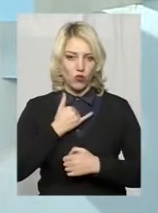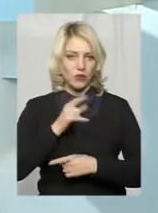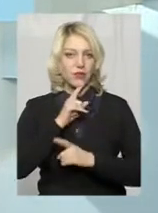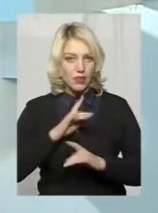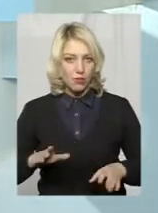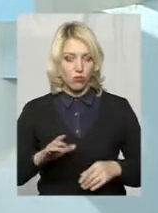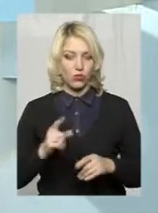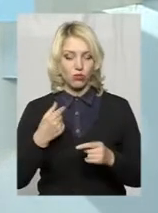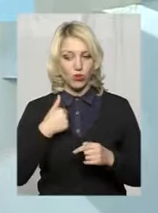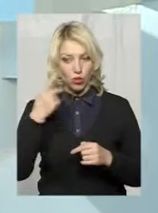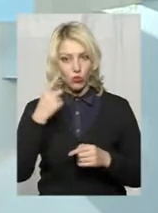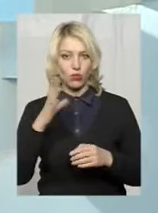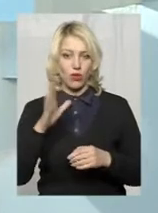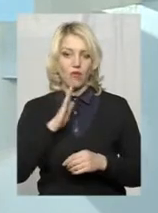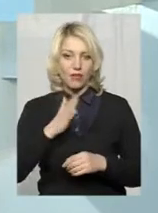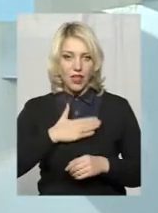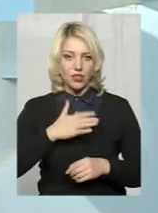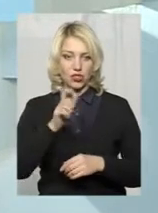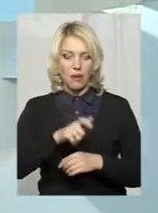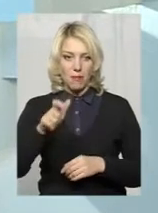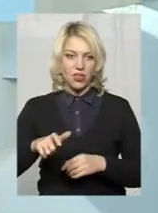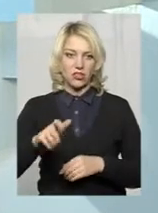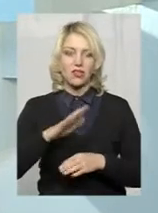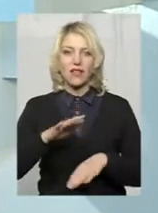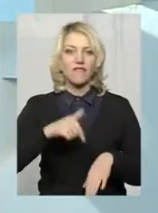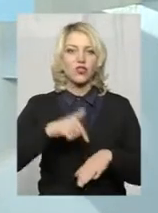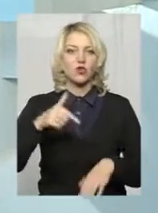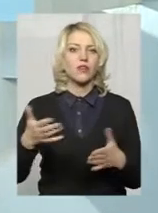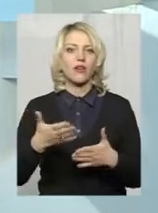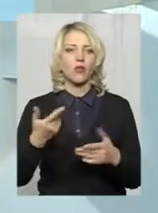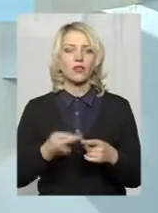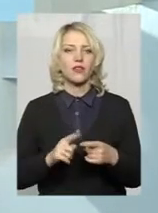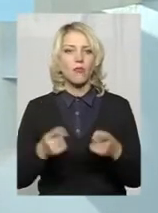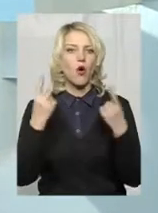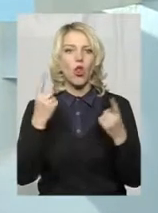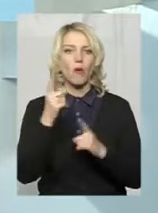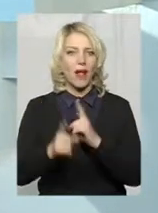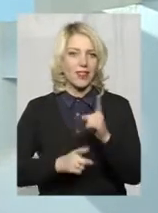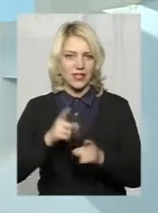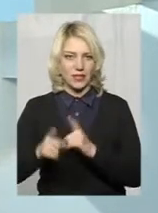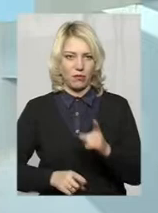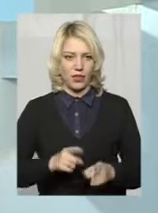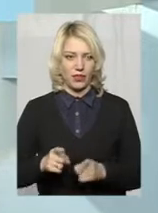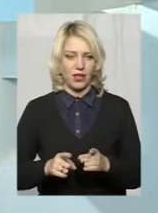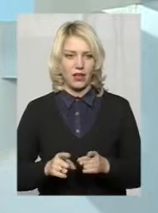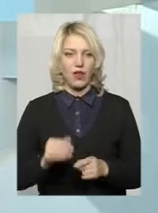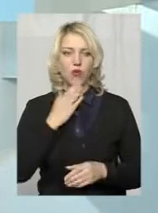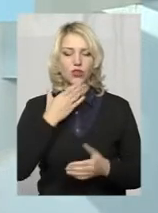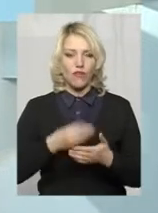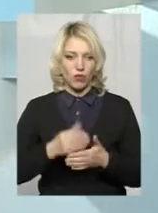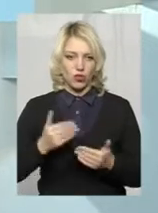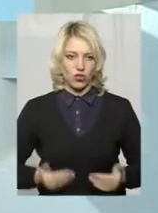наші мешканці не відчують якогось там глобальних змін в своєму житті.